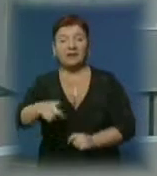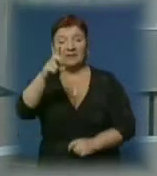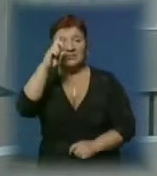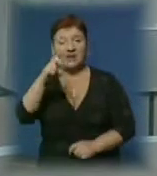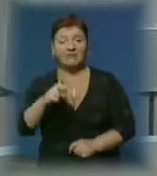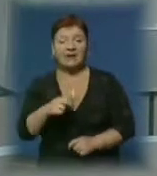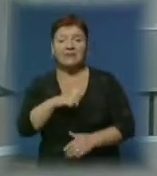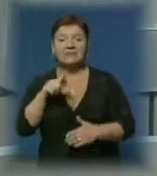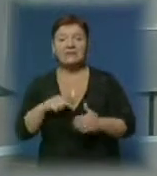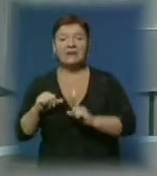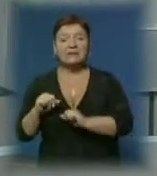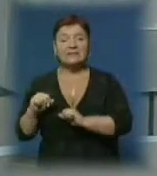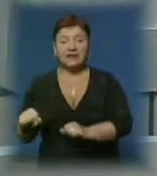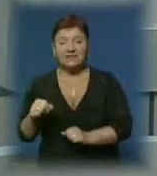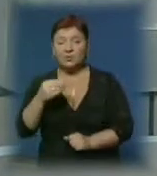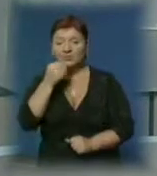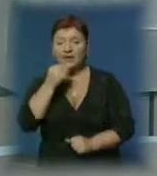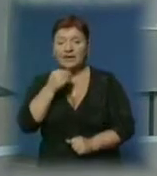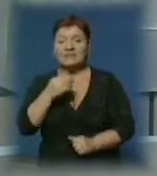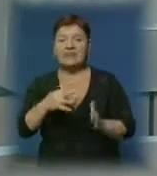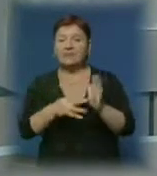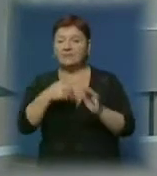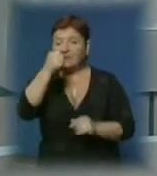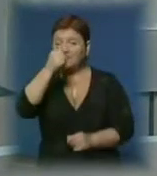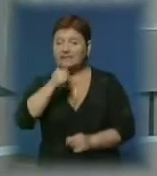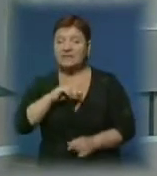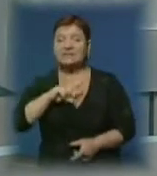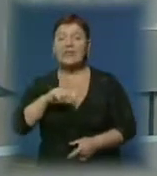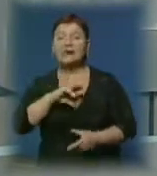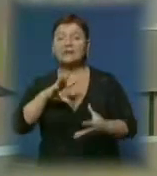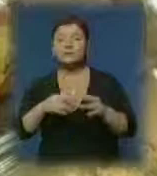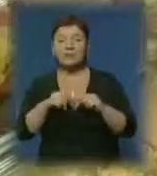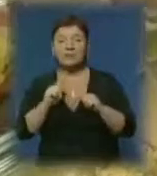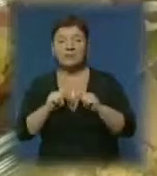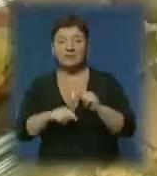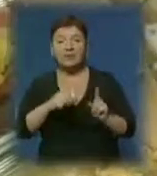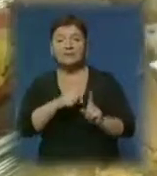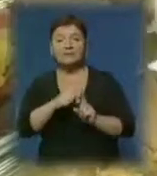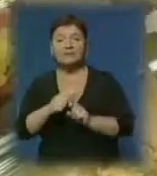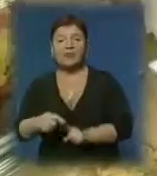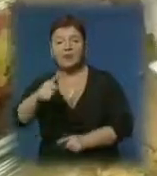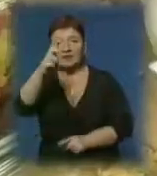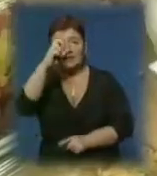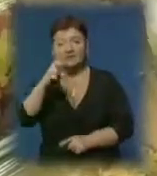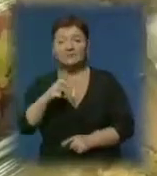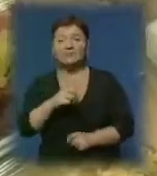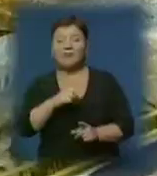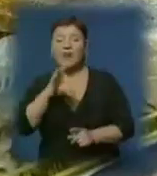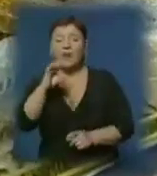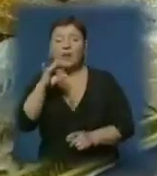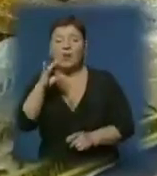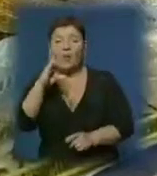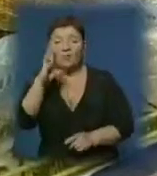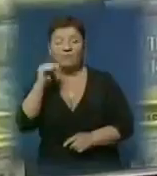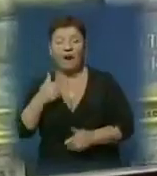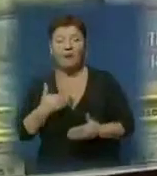інспекція з питань захисту прав споживачів за минулі 9 місяців. За результатами перевірки, за словами голови Держспоживінспекції Сергія Орєхова,